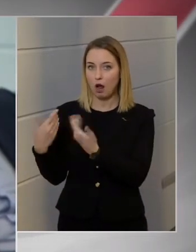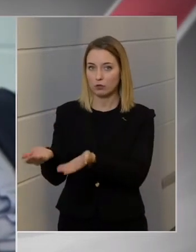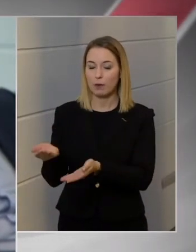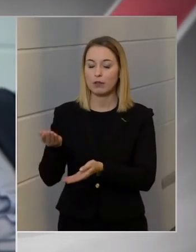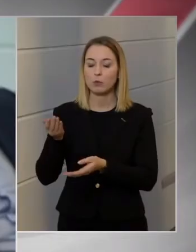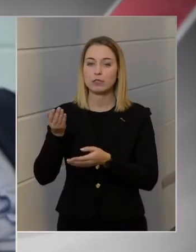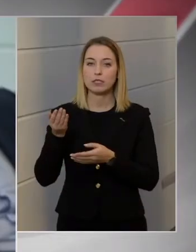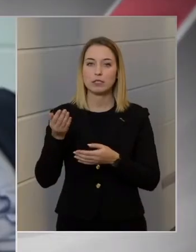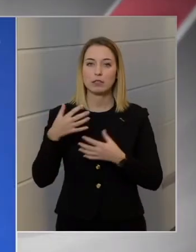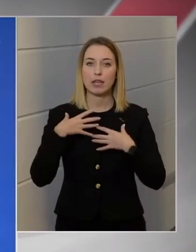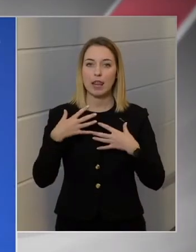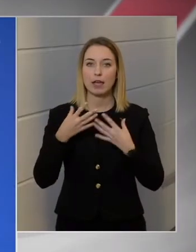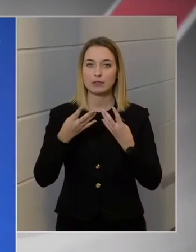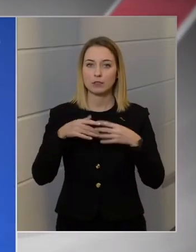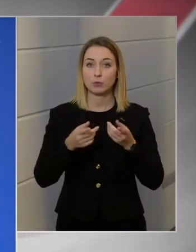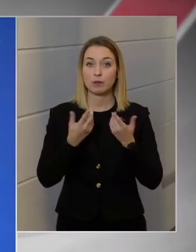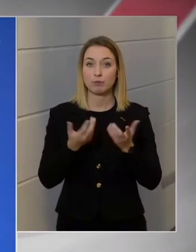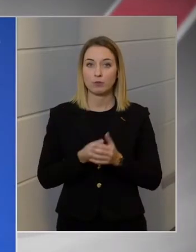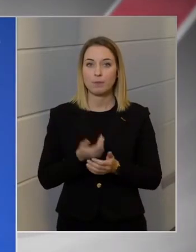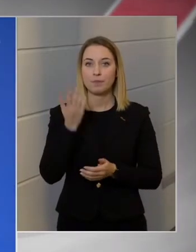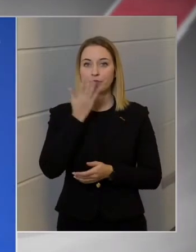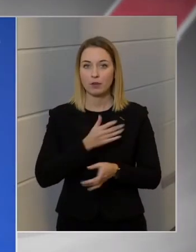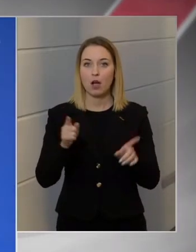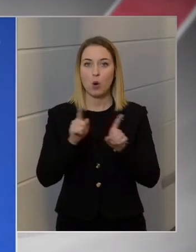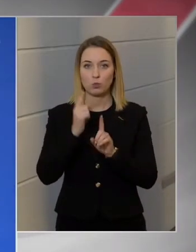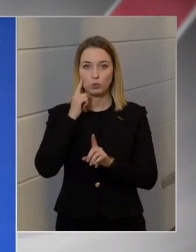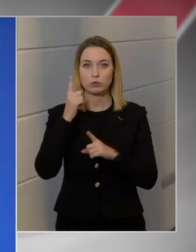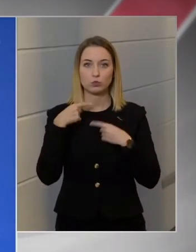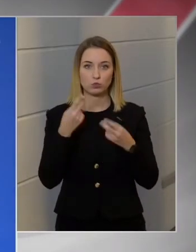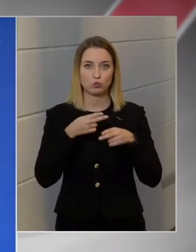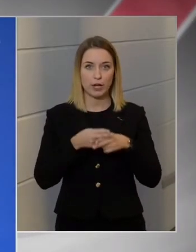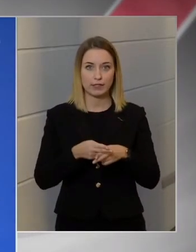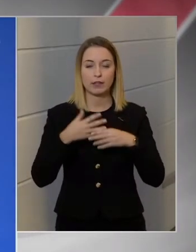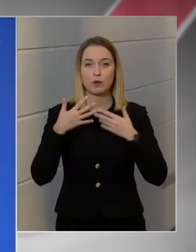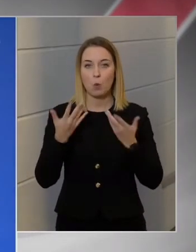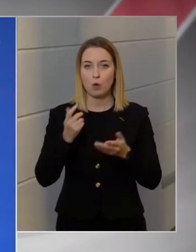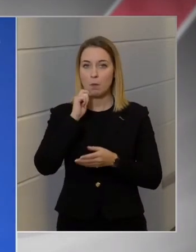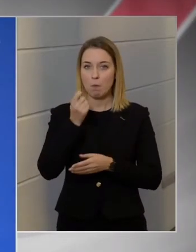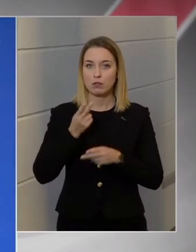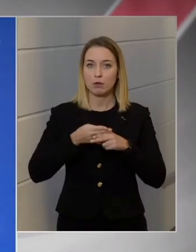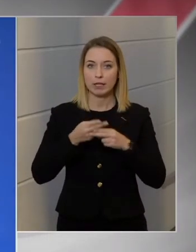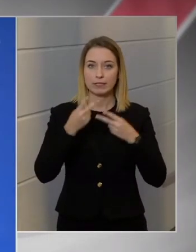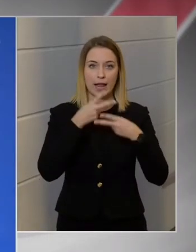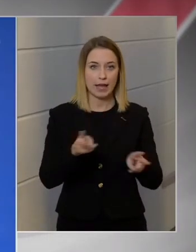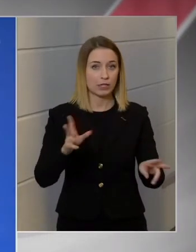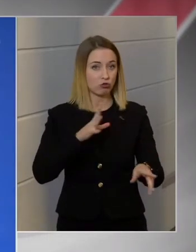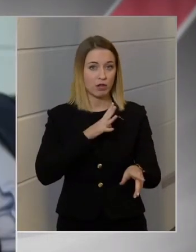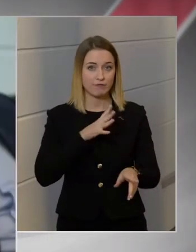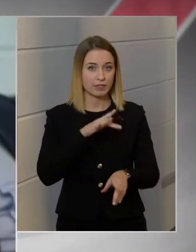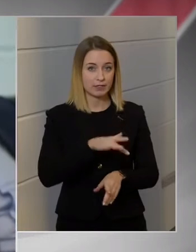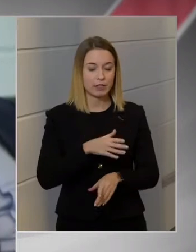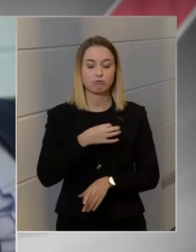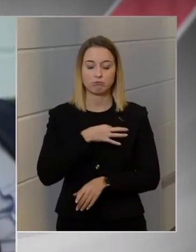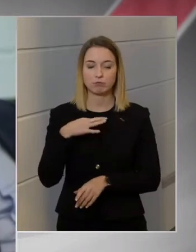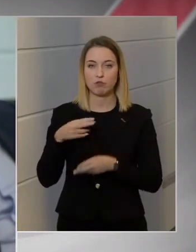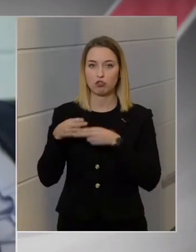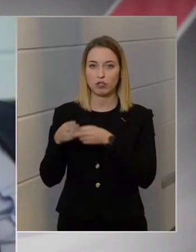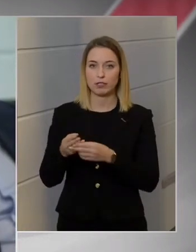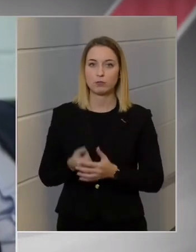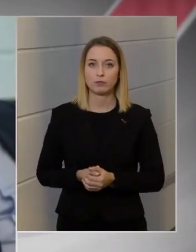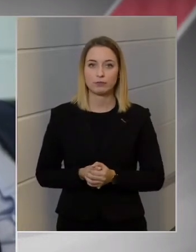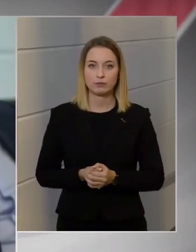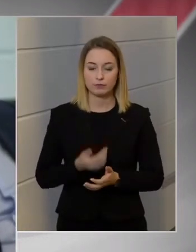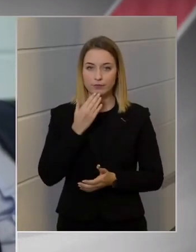lélegeztetőgépekből? Ha úgy tudunk segíteni, hogy az a magyar betegellátást nem veszélyezteti, akkor szívesen segítünk. Jó, köszönöm. A